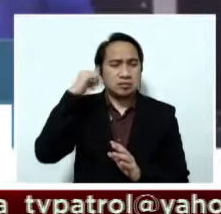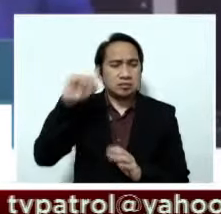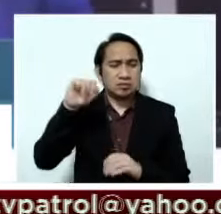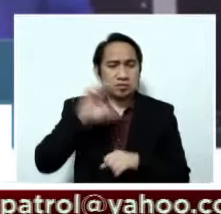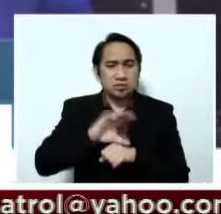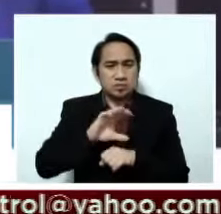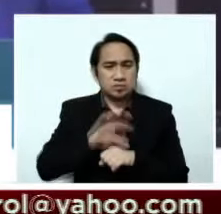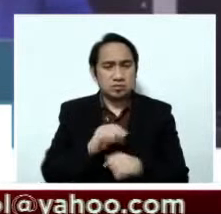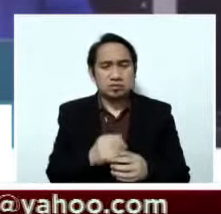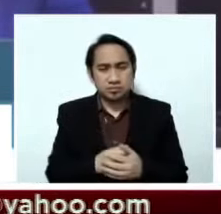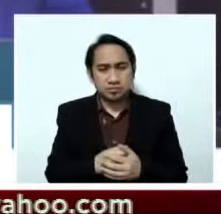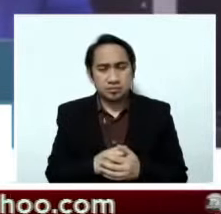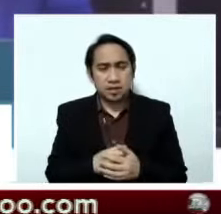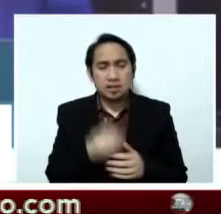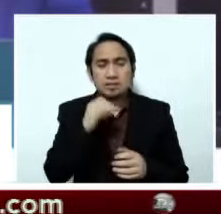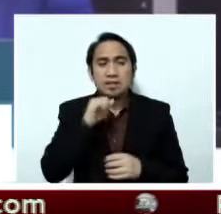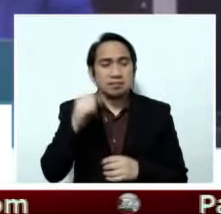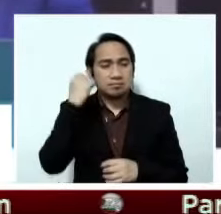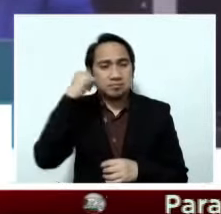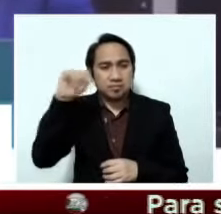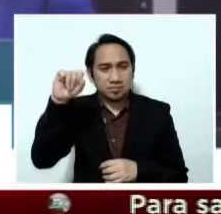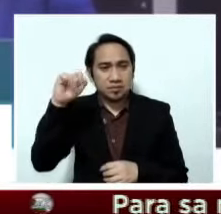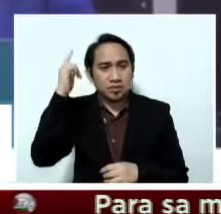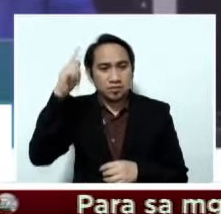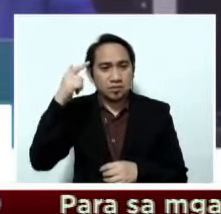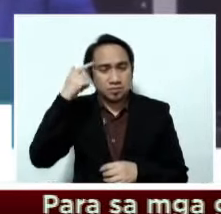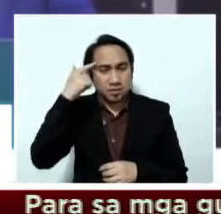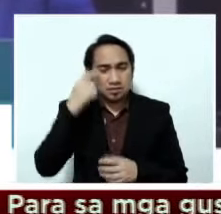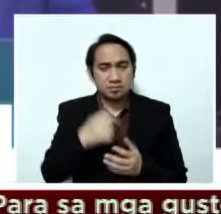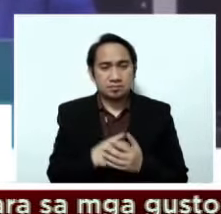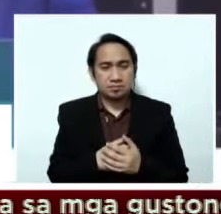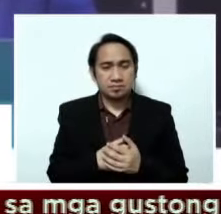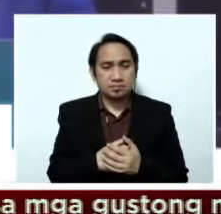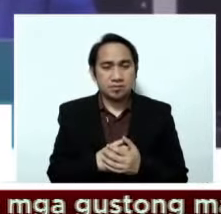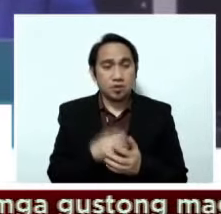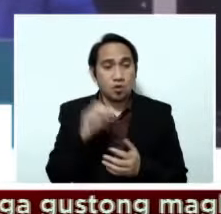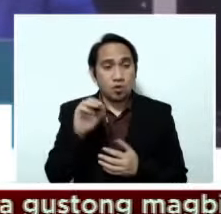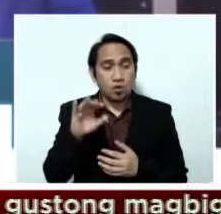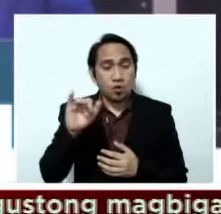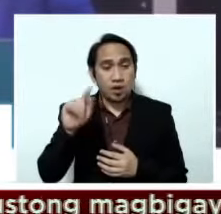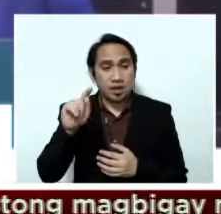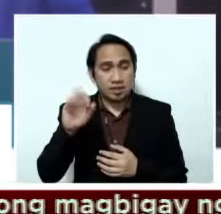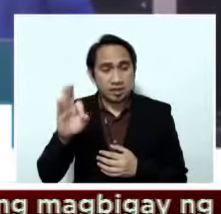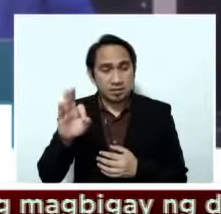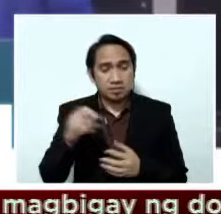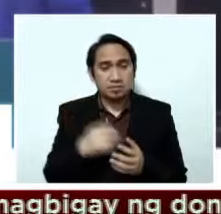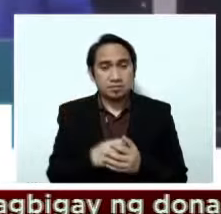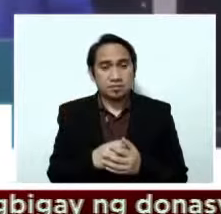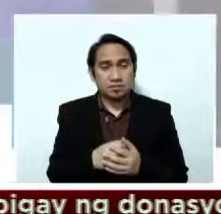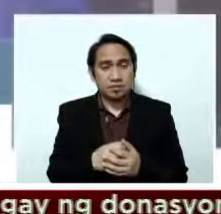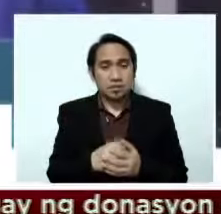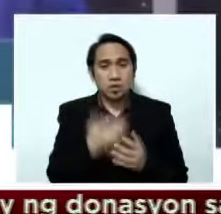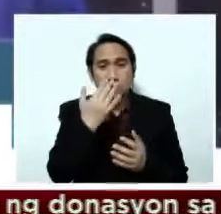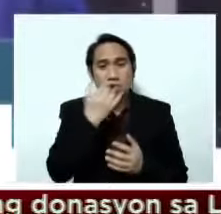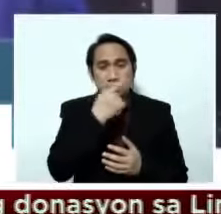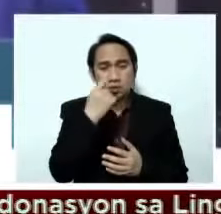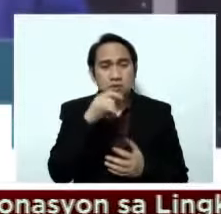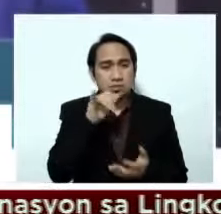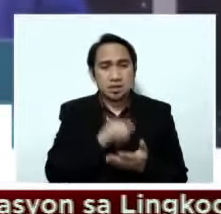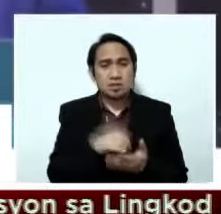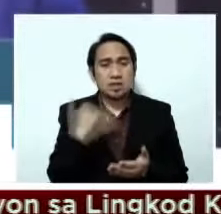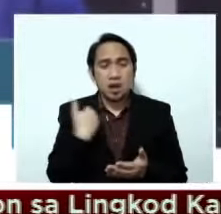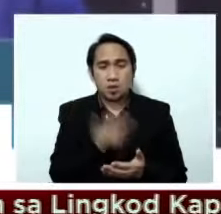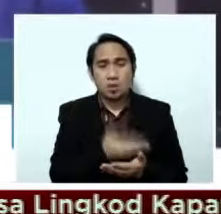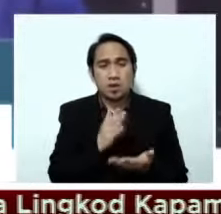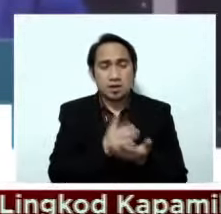defiant sa IATF. Yan po'y affirmation ng aming right to worship. Kaya yan ang